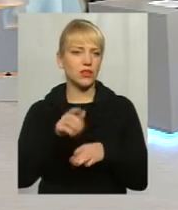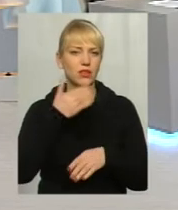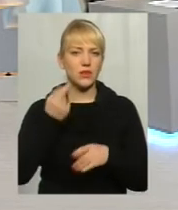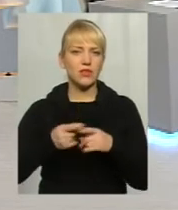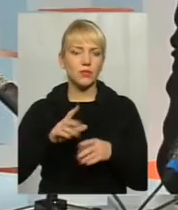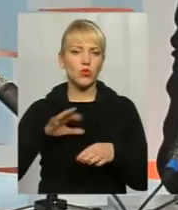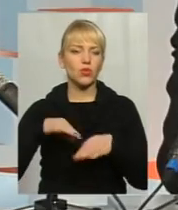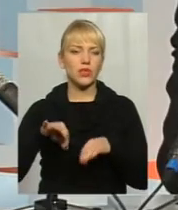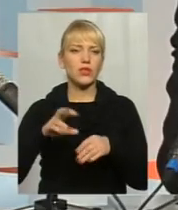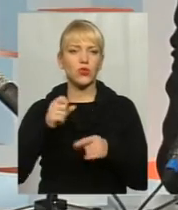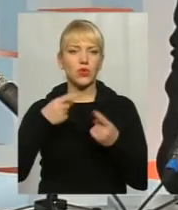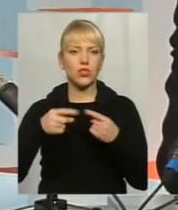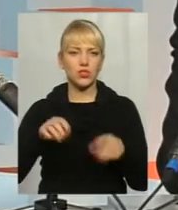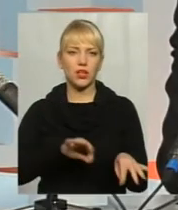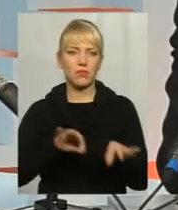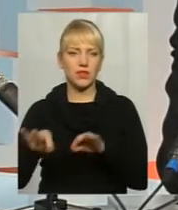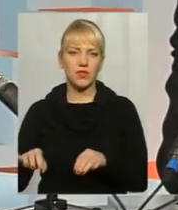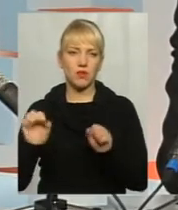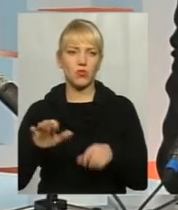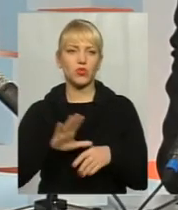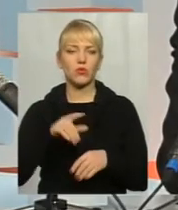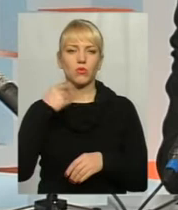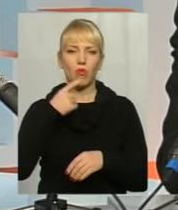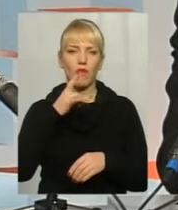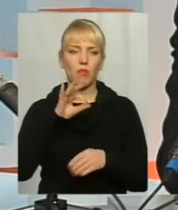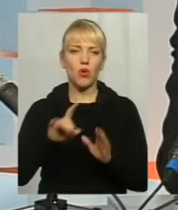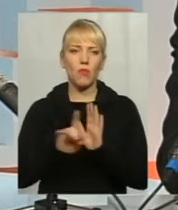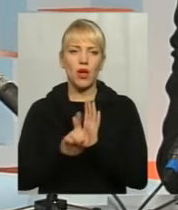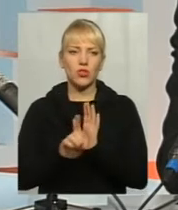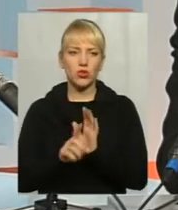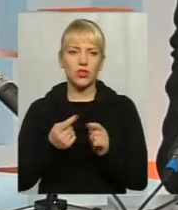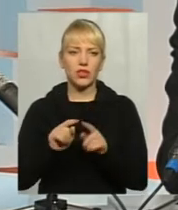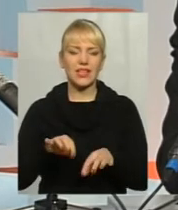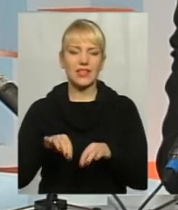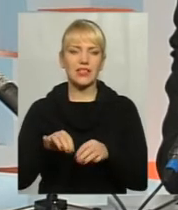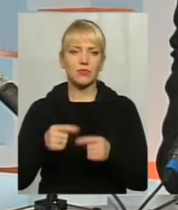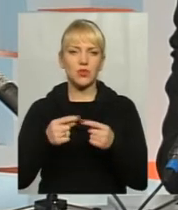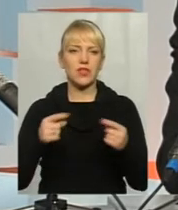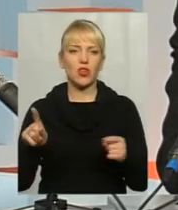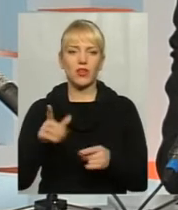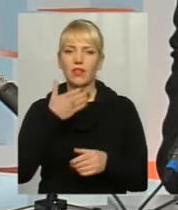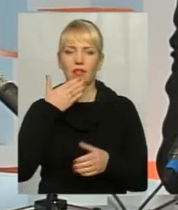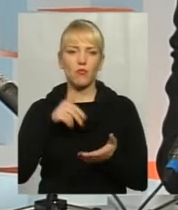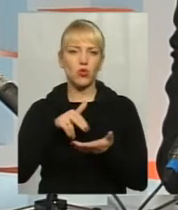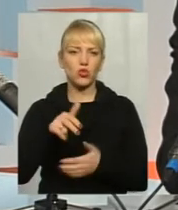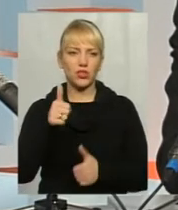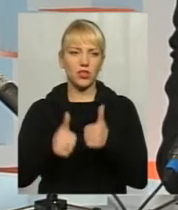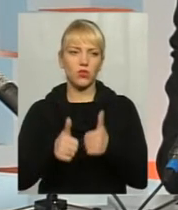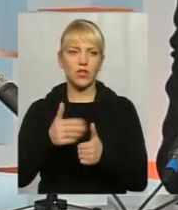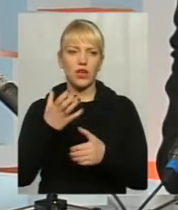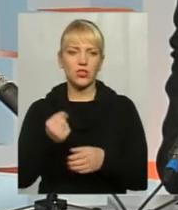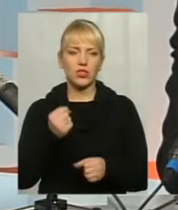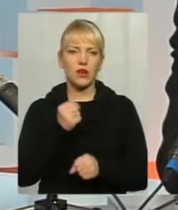зауваження до інших перевізників. Очевидно, йдеться про ті маршрути і про ті транспортні засоби, які не пройшли конкурс, а працюють